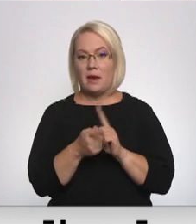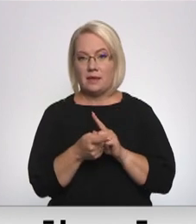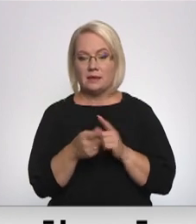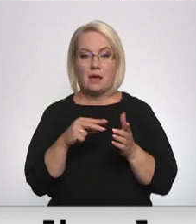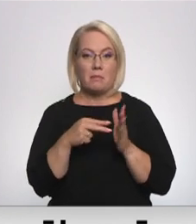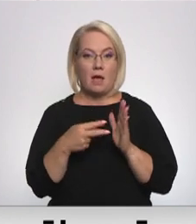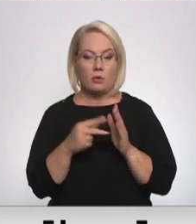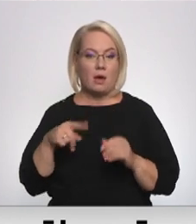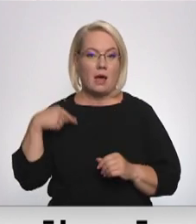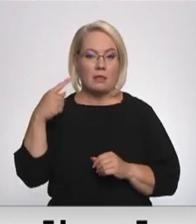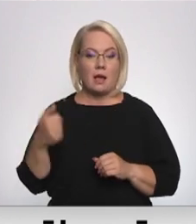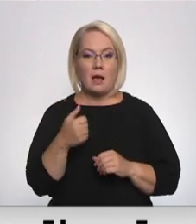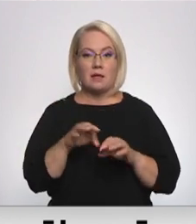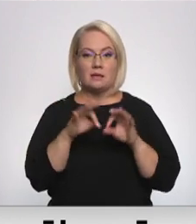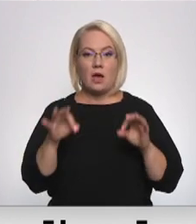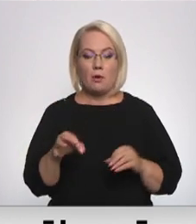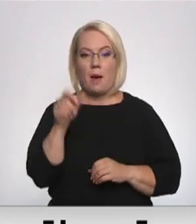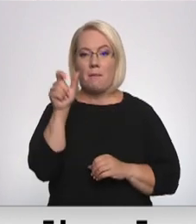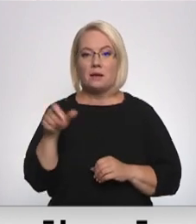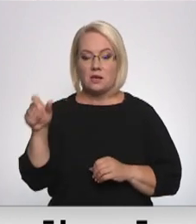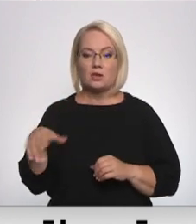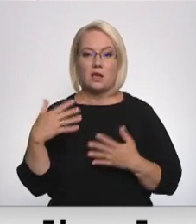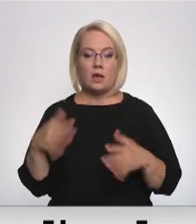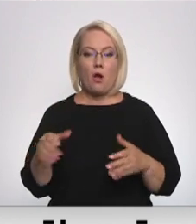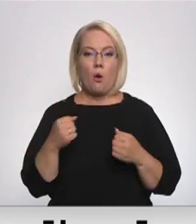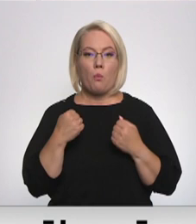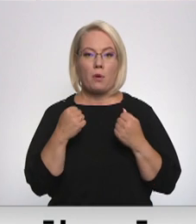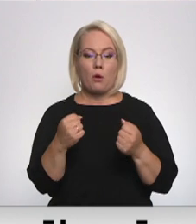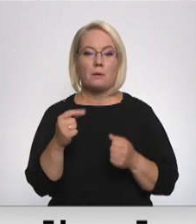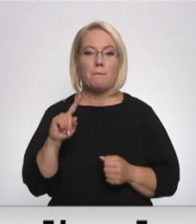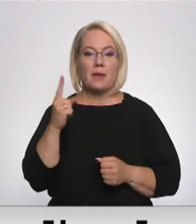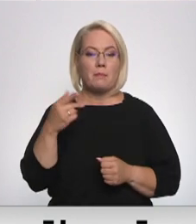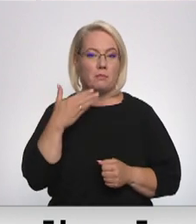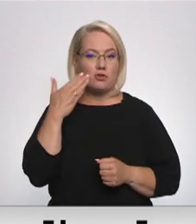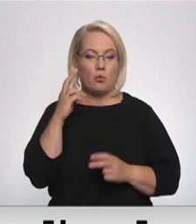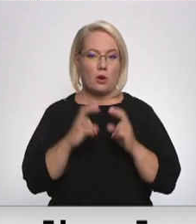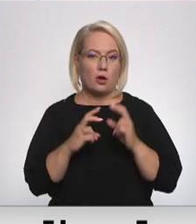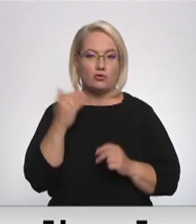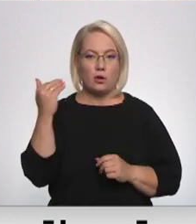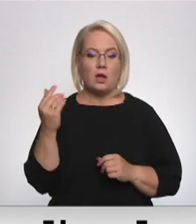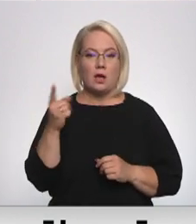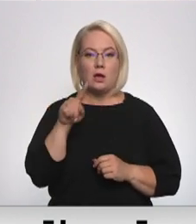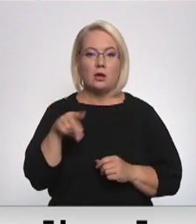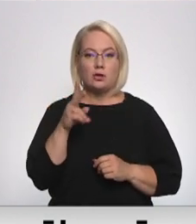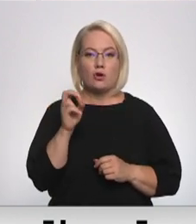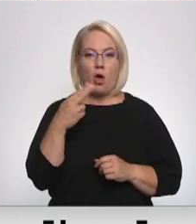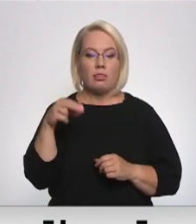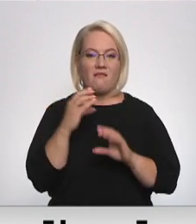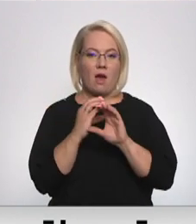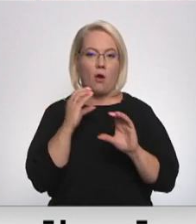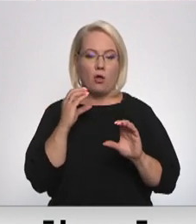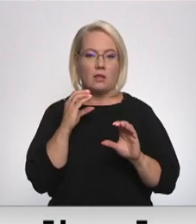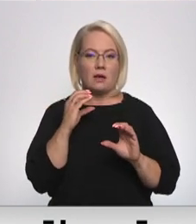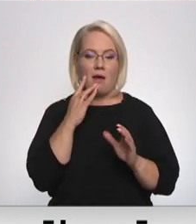Plānots, ka nākamā gada sākumā pasažieri jau varētu braukt ar pirmajiem Čehu ražotāja Škoda Vagonka elektrovilcieniem.